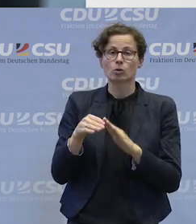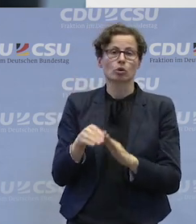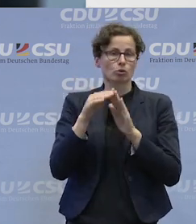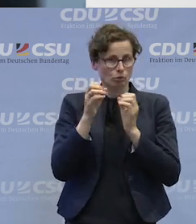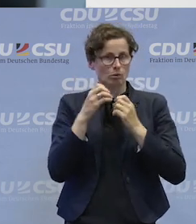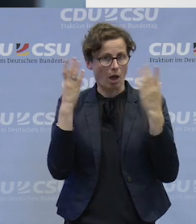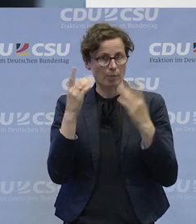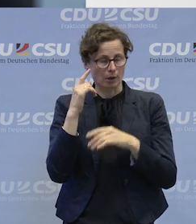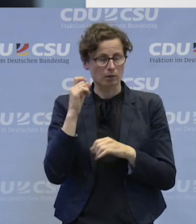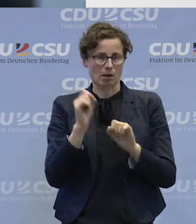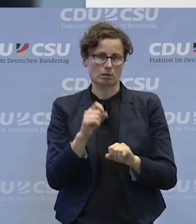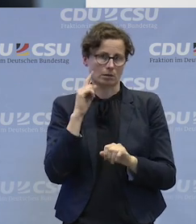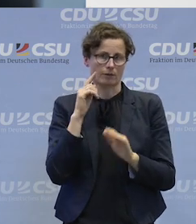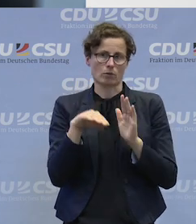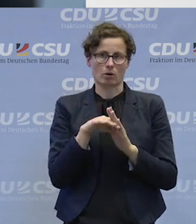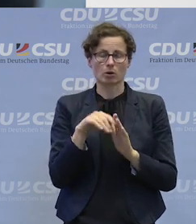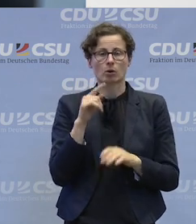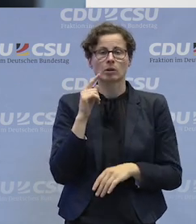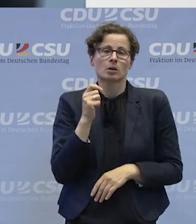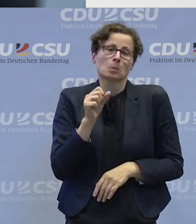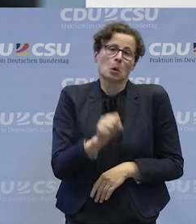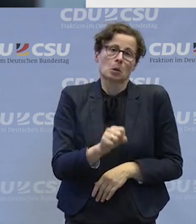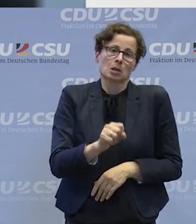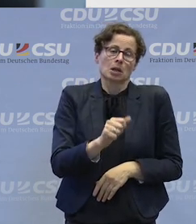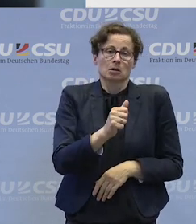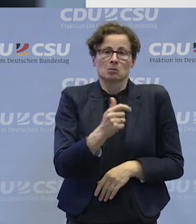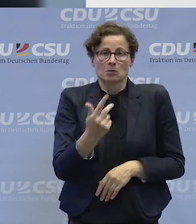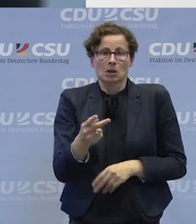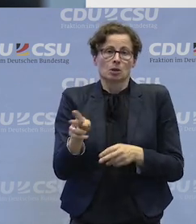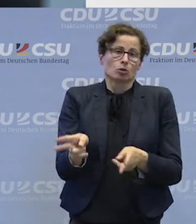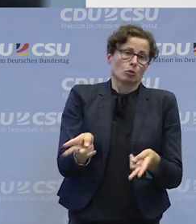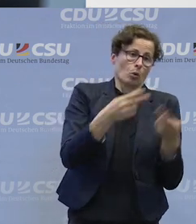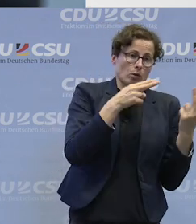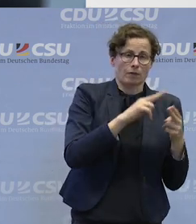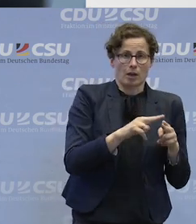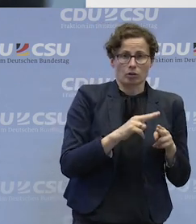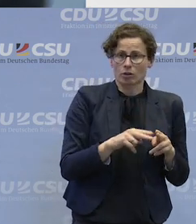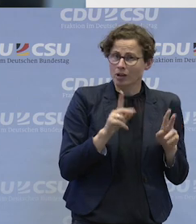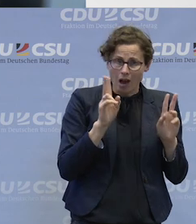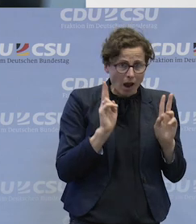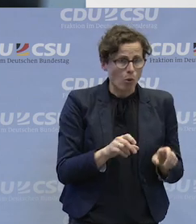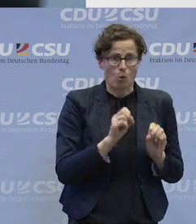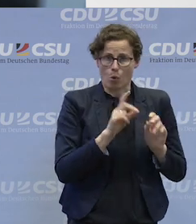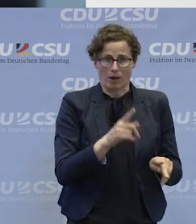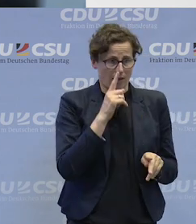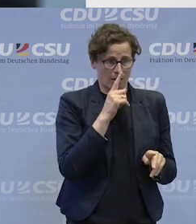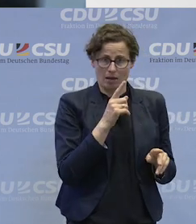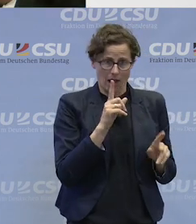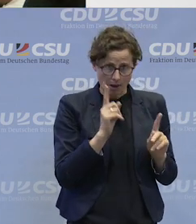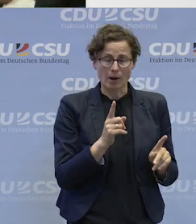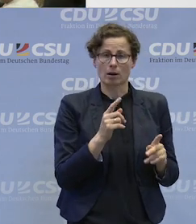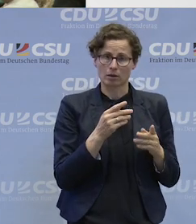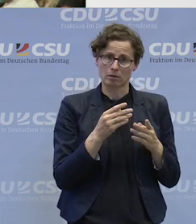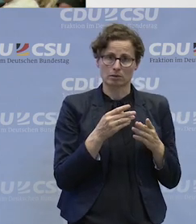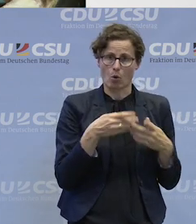und ich sage mal, einige wenige werden mit Sicherheit vielleicht auch in der Werkstatt bleiben müssen. Es ist auch gut, dass es diese Dinge entsprechend gibt. Auf der